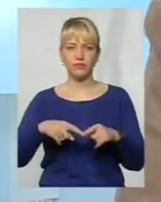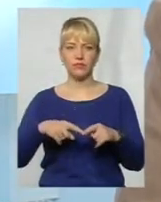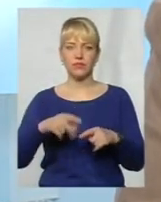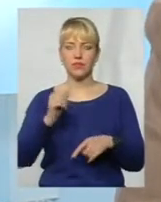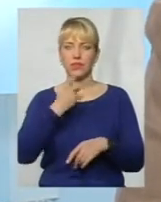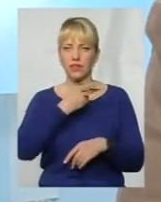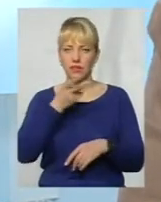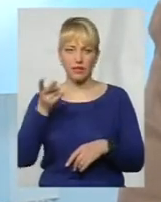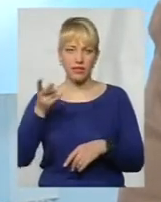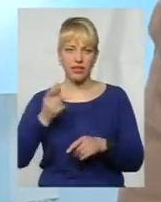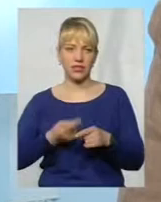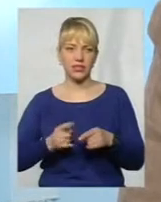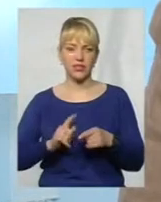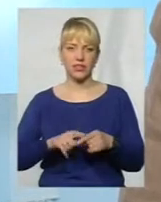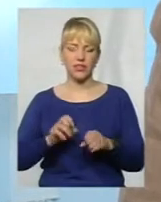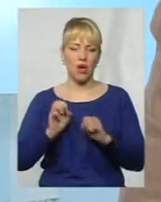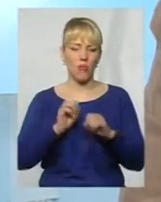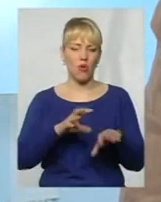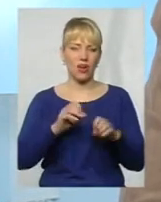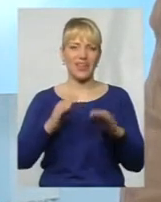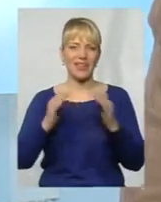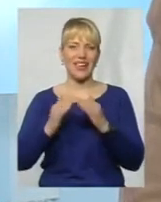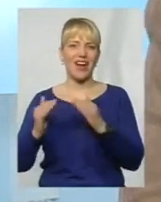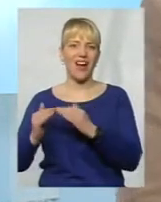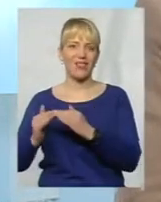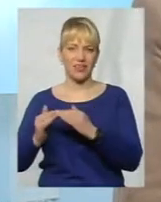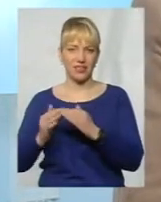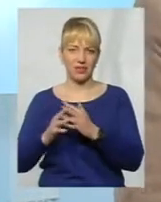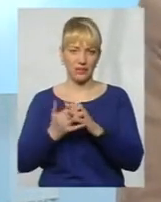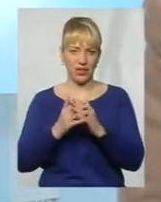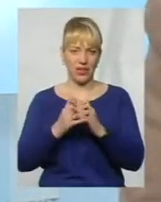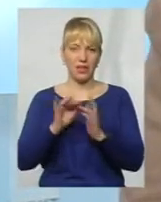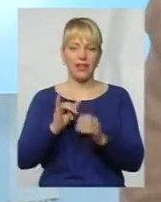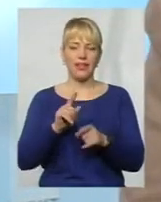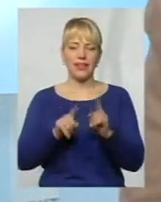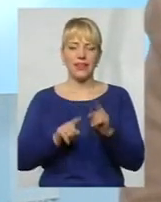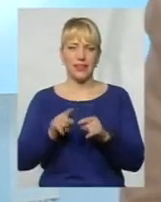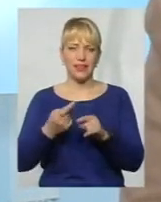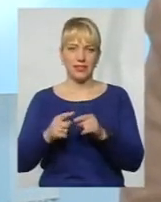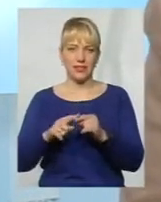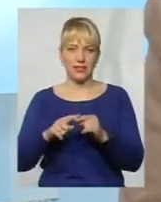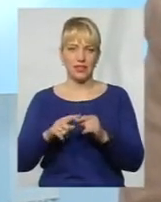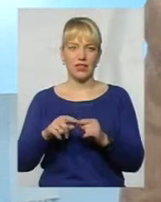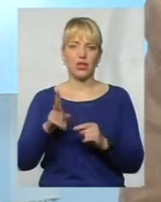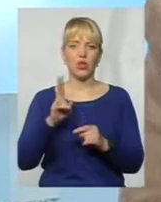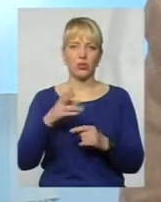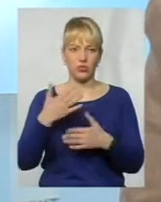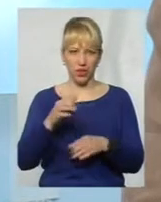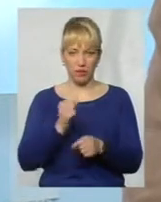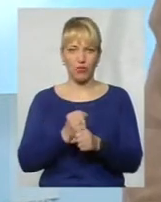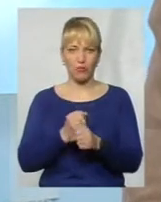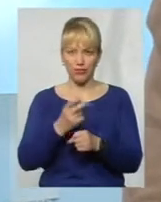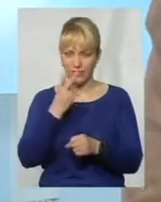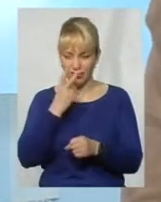і дивилися на ці покинутиї хати. Деякі з них вже були, їх хтось вже попрацював.